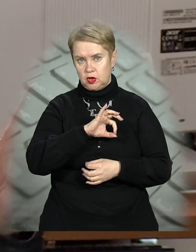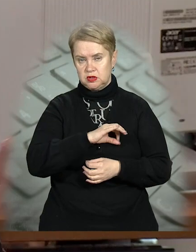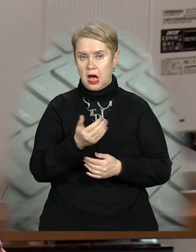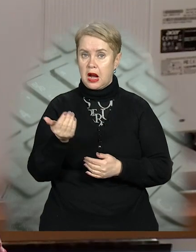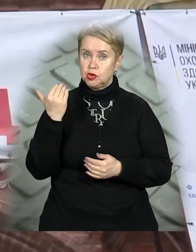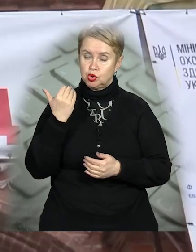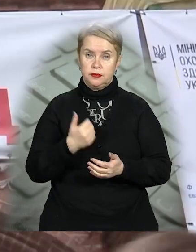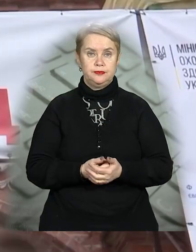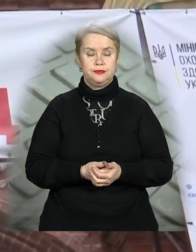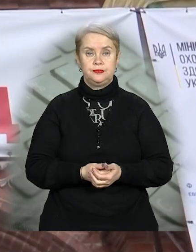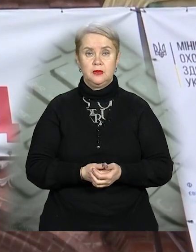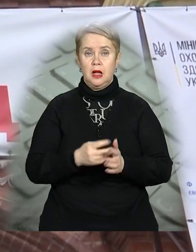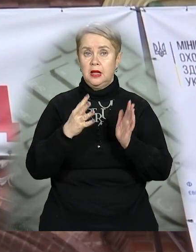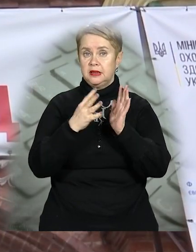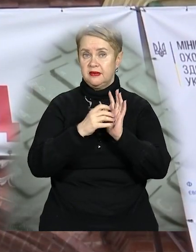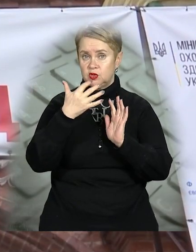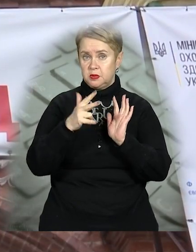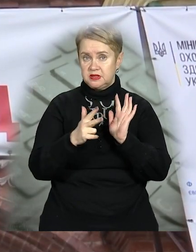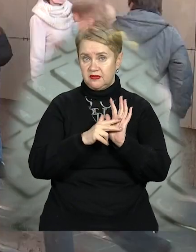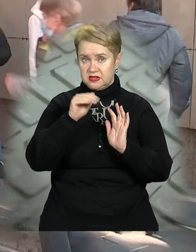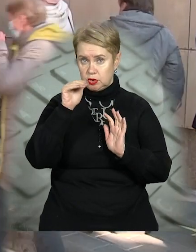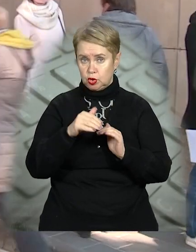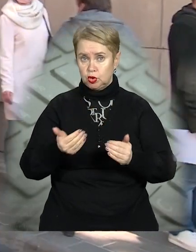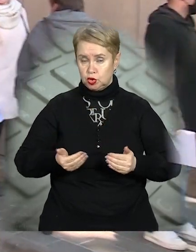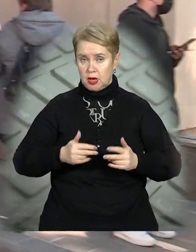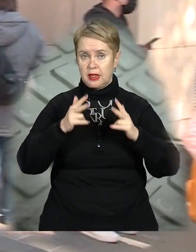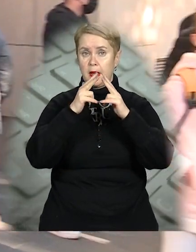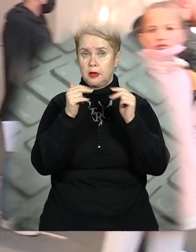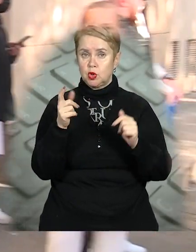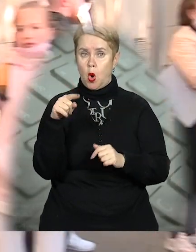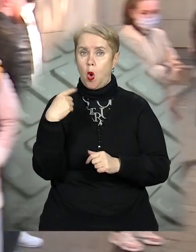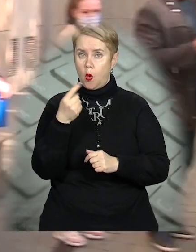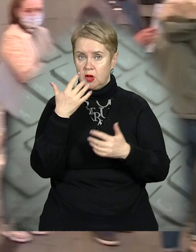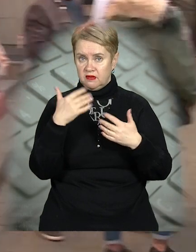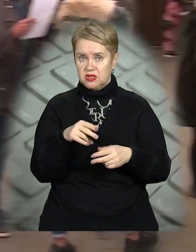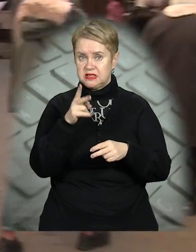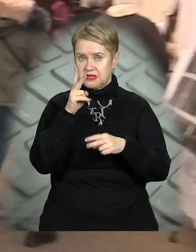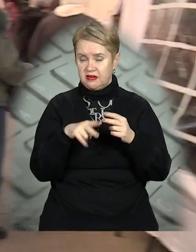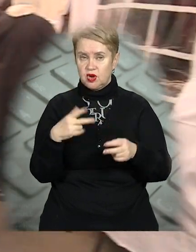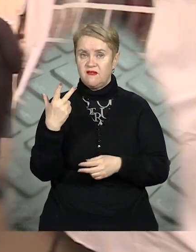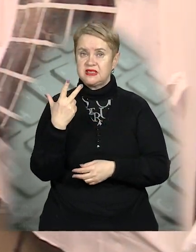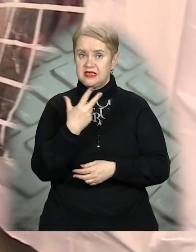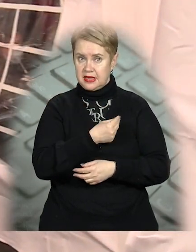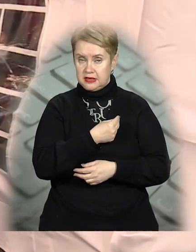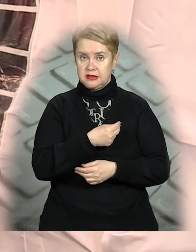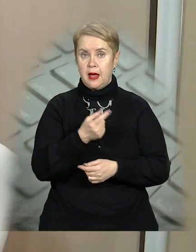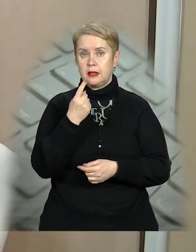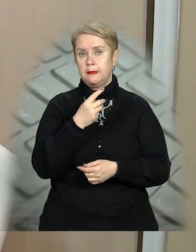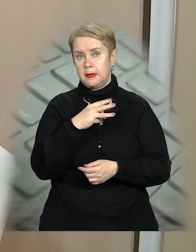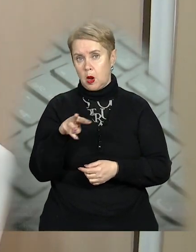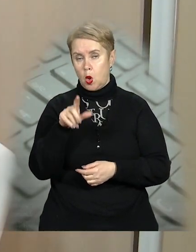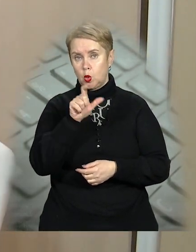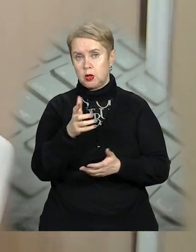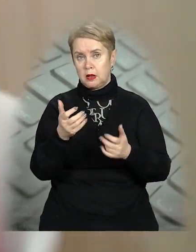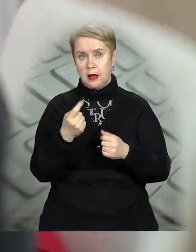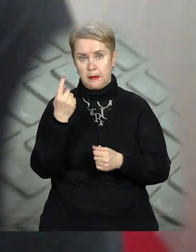раніше. 958 тисяч жителів Дніпропетровської області вже завершили вакцинацію. Понад мільйон людей